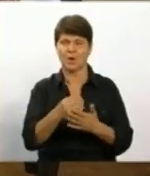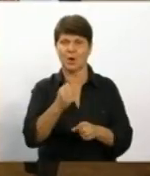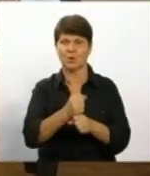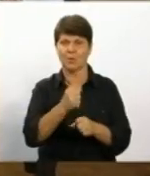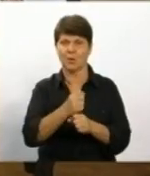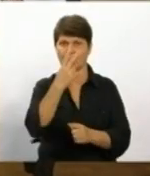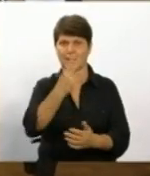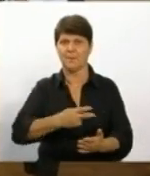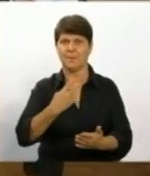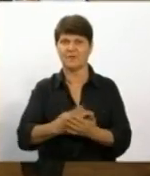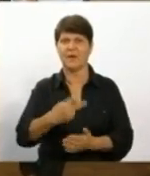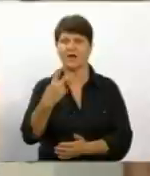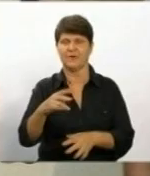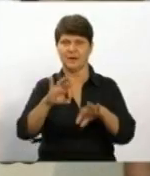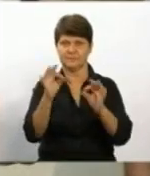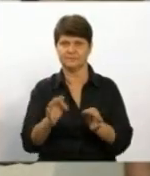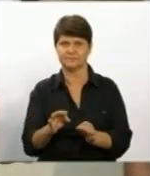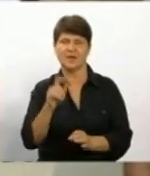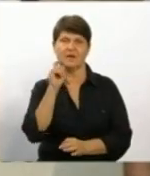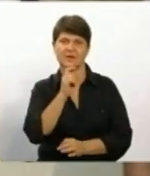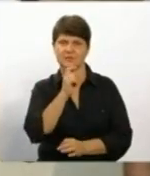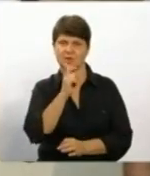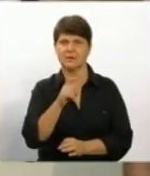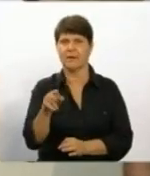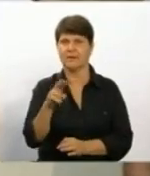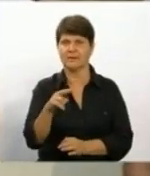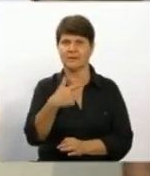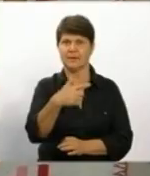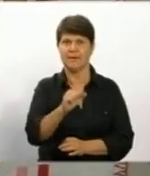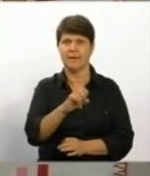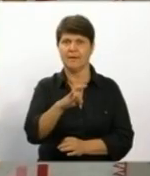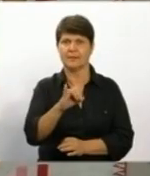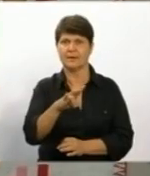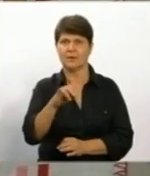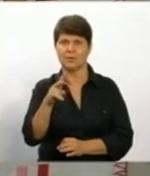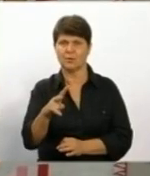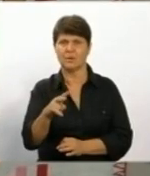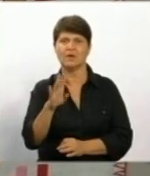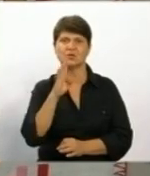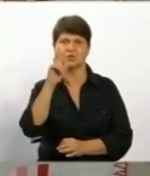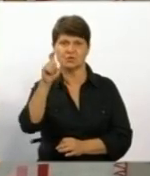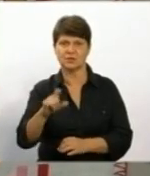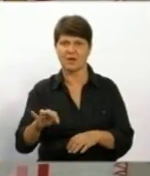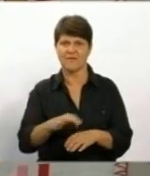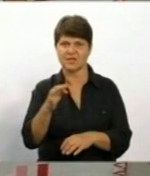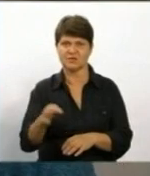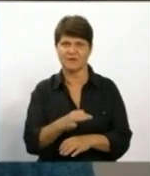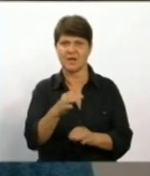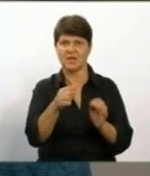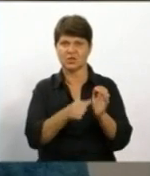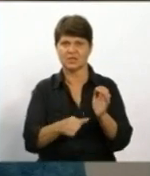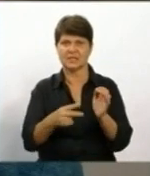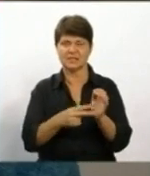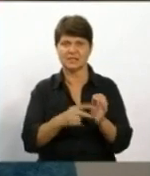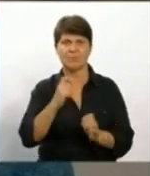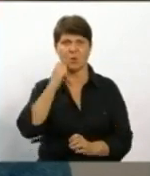20 митців. Серед них вінничанка Галина Данилюк. Жінка вишиває 76 років. Зараз ми вільні. І це